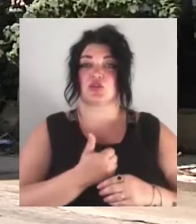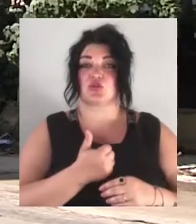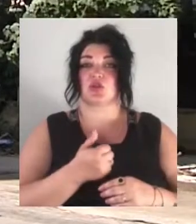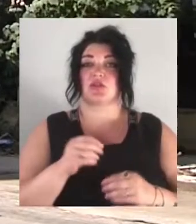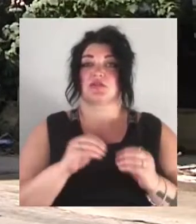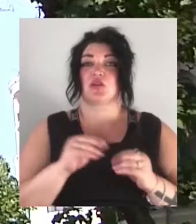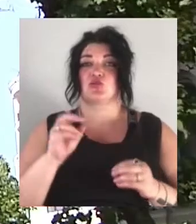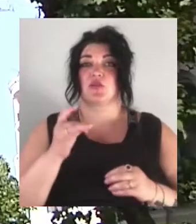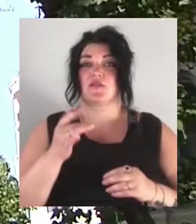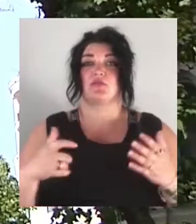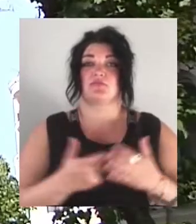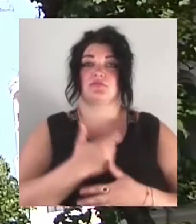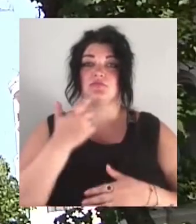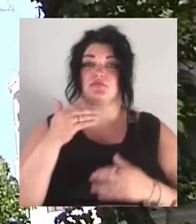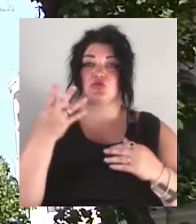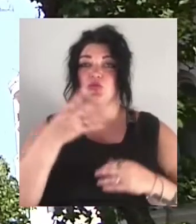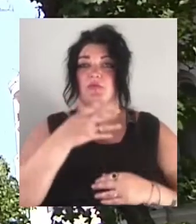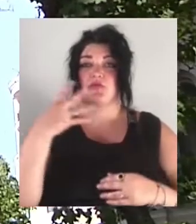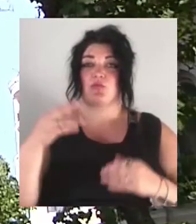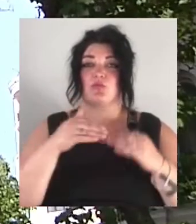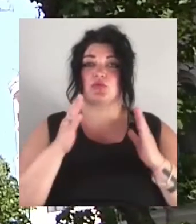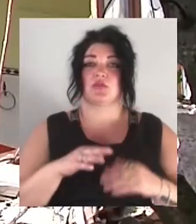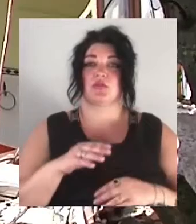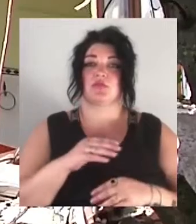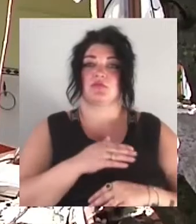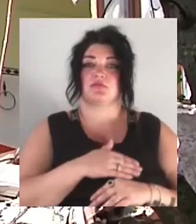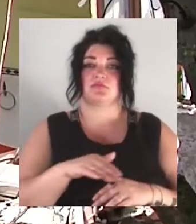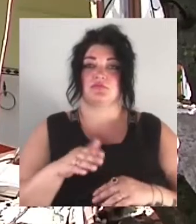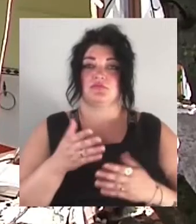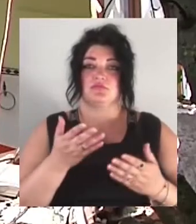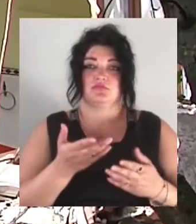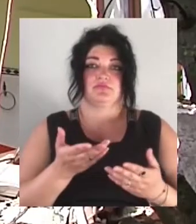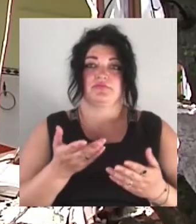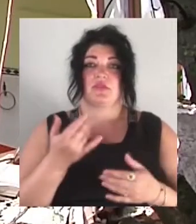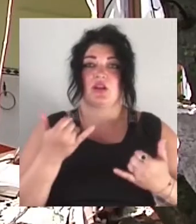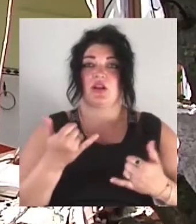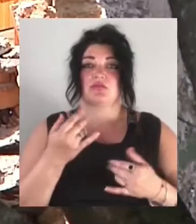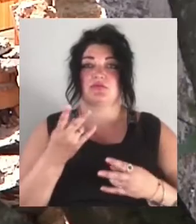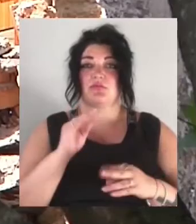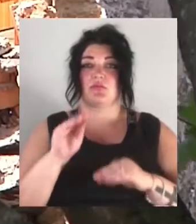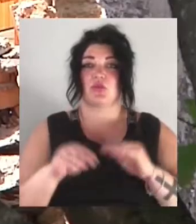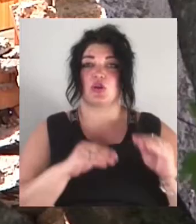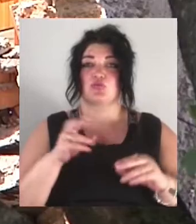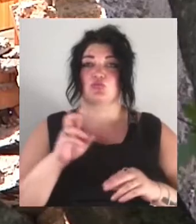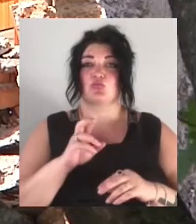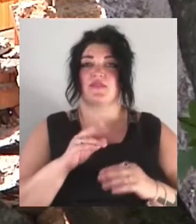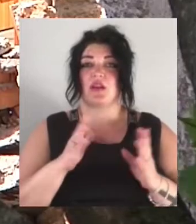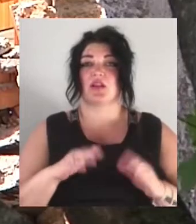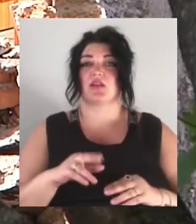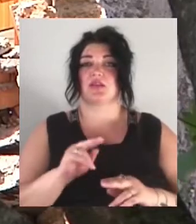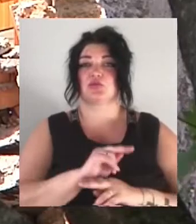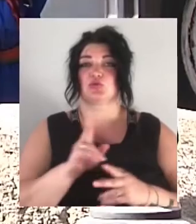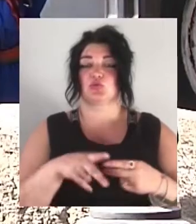обвал стався у чотирьохповерховому будинку за адресою Ясна, 10, де наразі триває демонтаж будівельних конструкцій. Олександра Мальниченко,